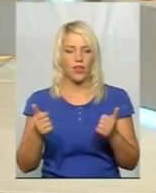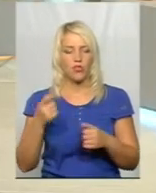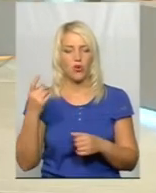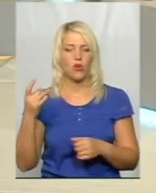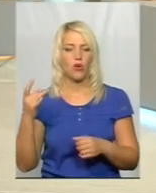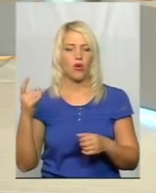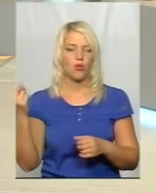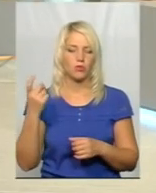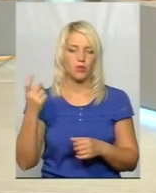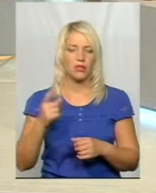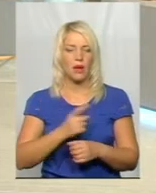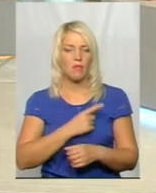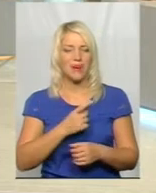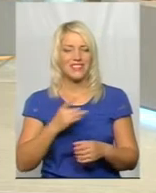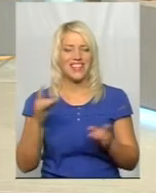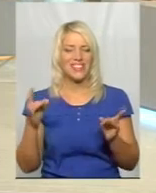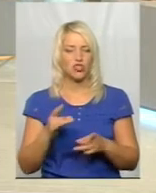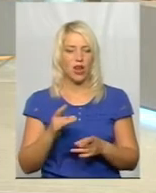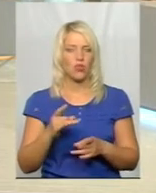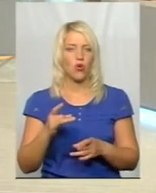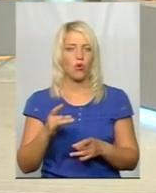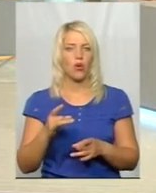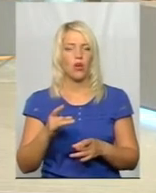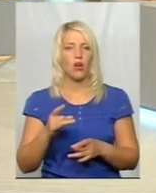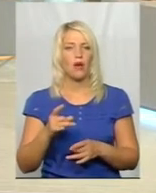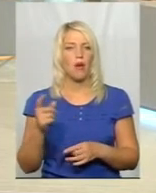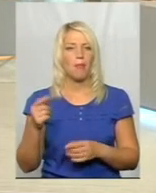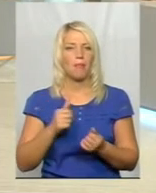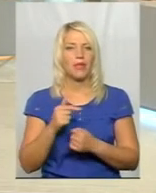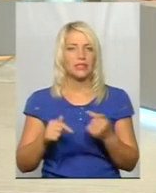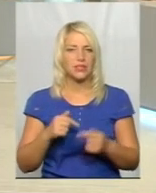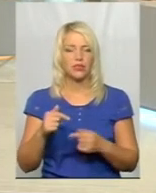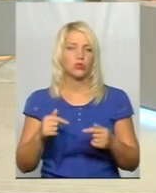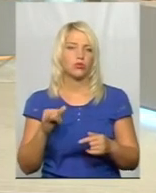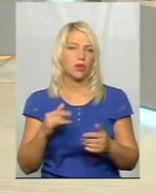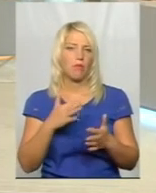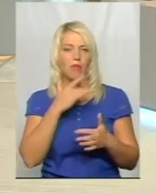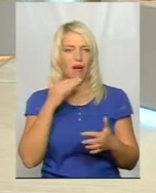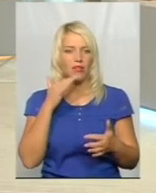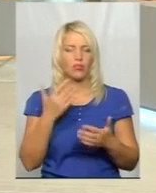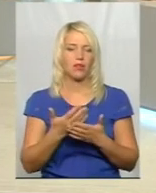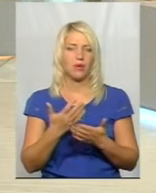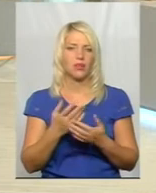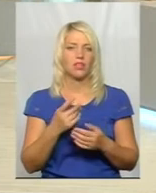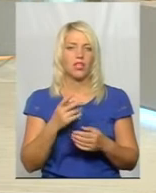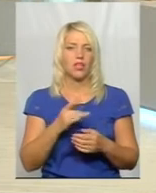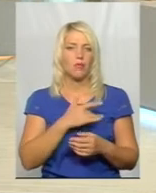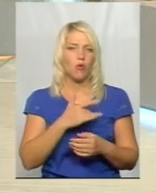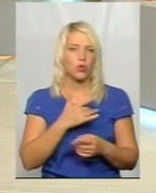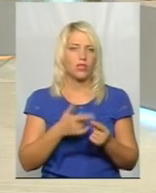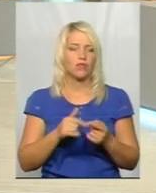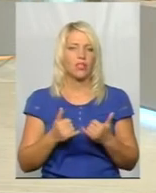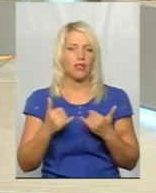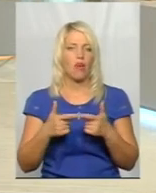ресторану готельного бізнесу, багато таких інших професій, там і, скажімо, покоївки, але для готелів.